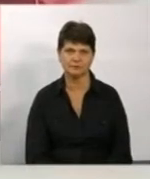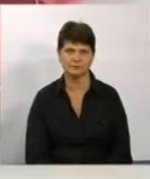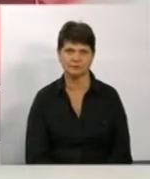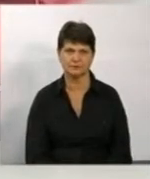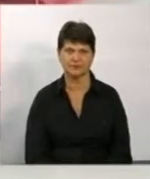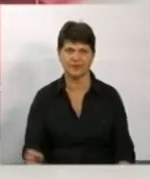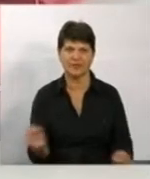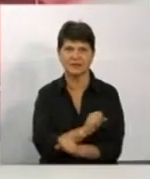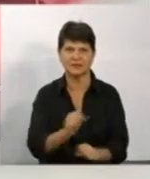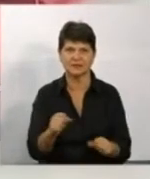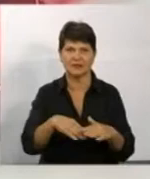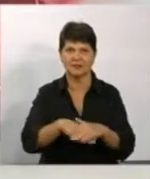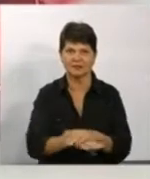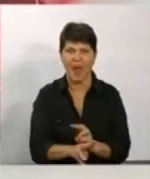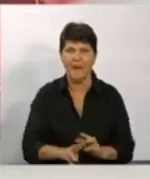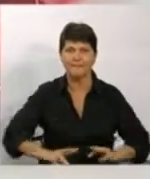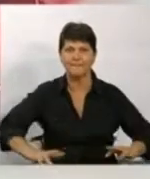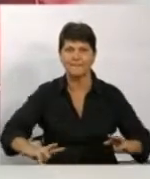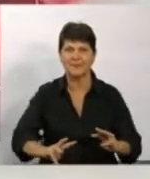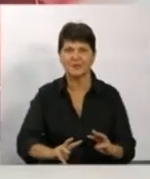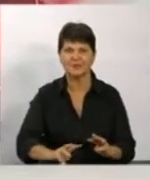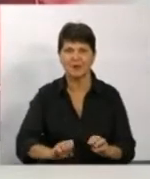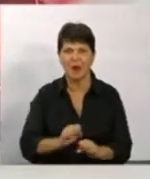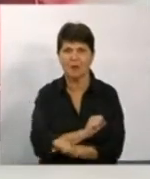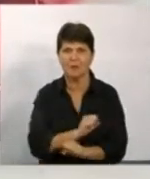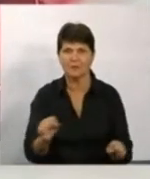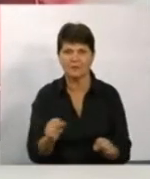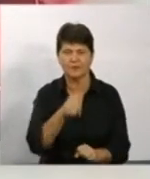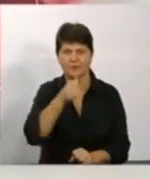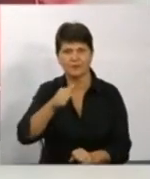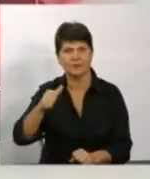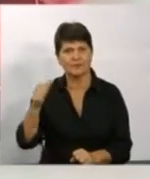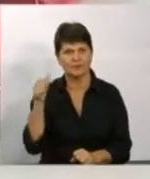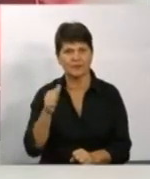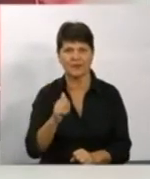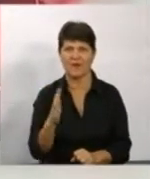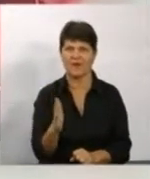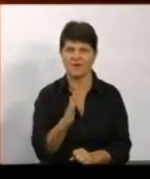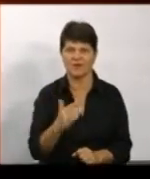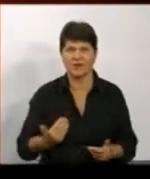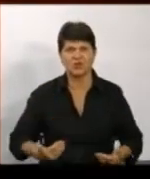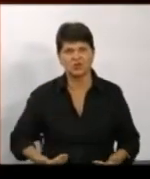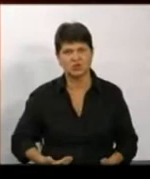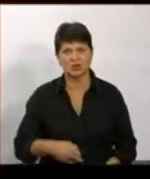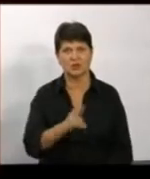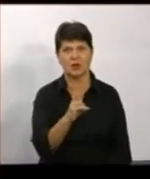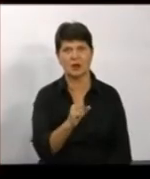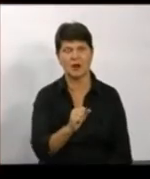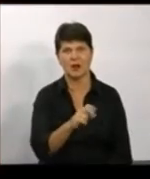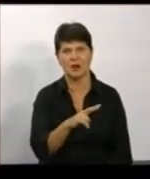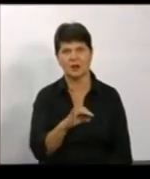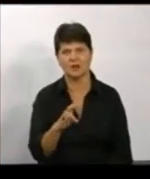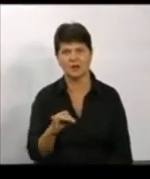Снаряди на складі Міністерства оборони в Калинівці вже вибухали позаторіки і теж у вересні. Жителів Калинівки та найближчих сіл